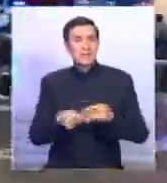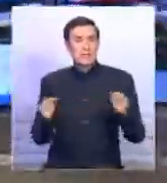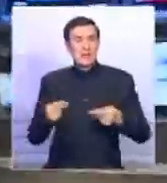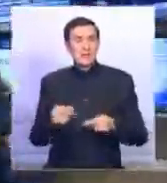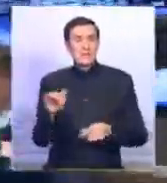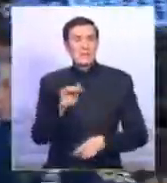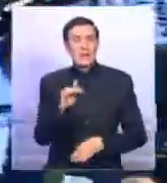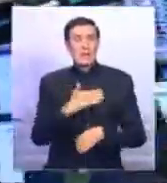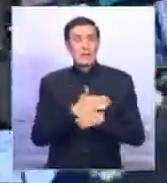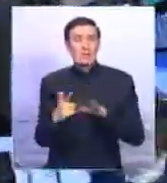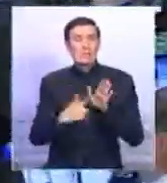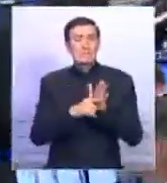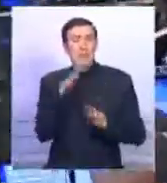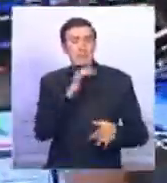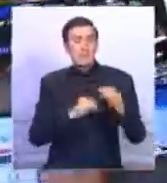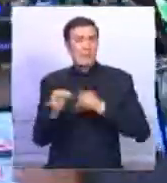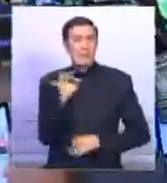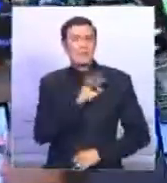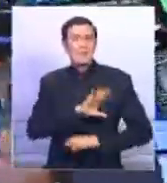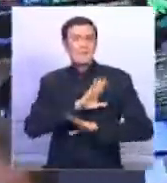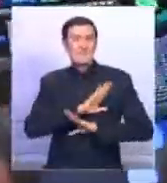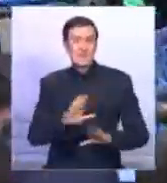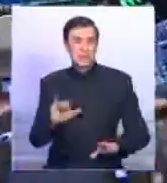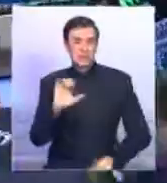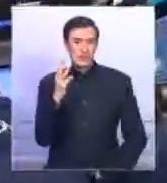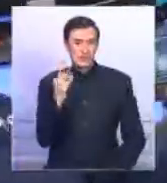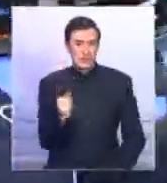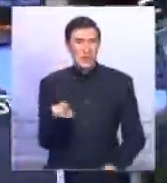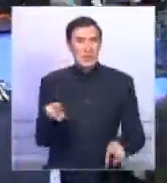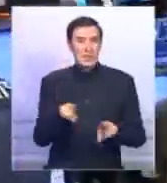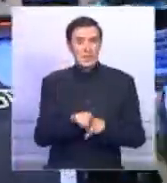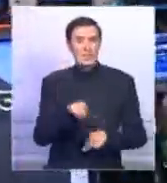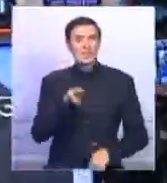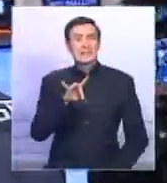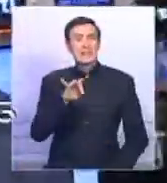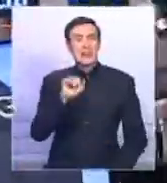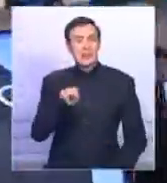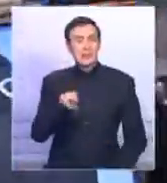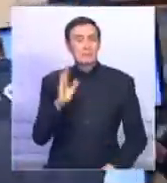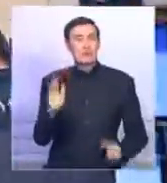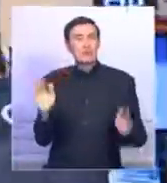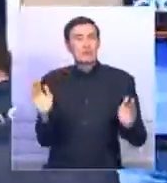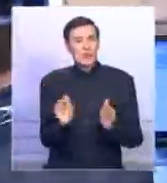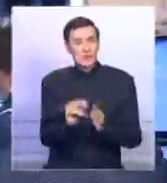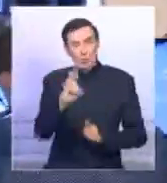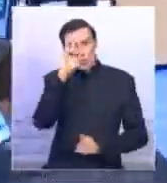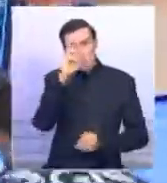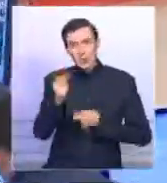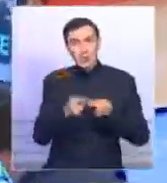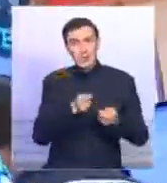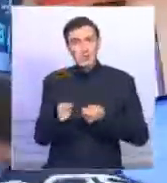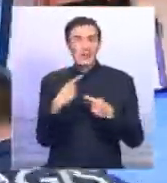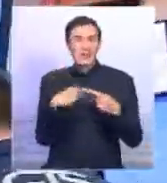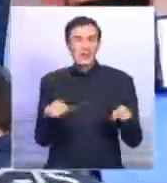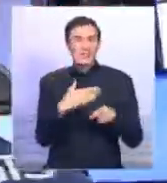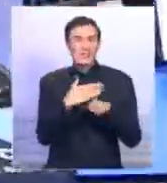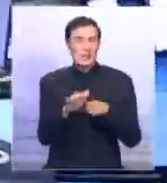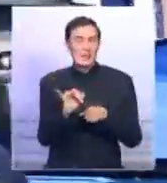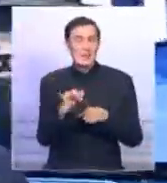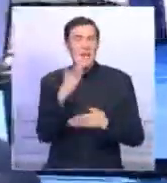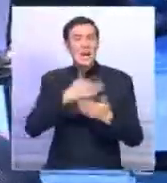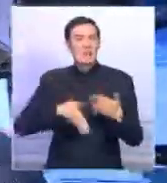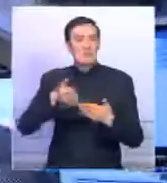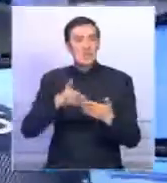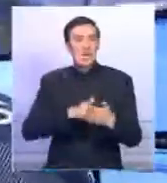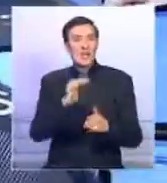феврале после 7 лет переговоров, не выгоден для США. Кроме того, Трамп намерен уменьшить госрегулирование в различных сферах и отменить